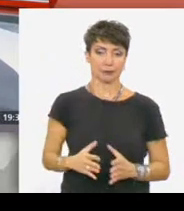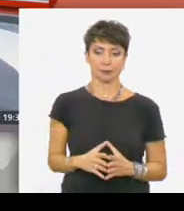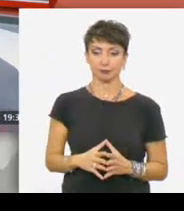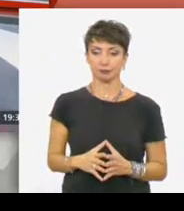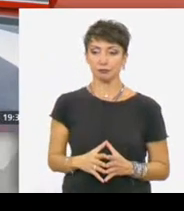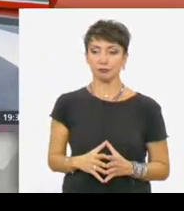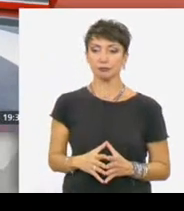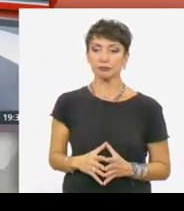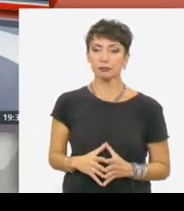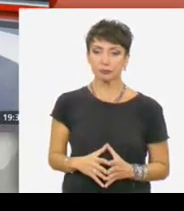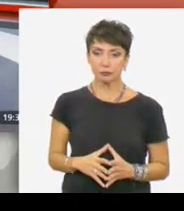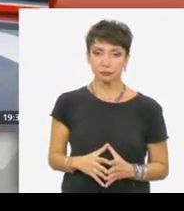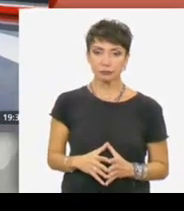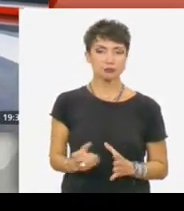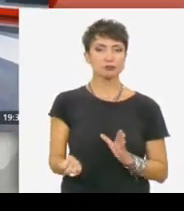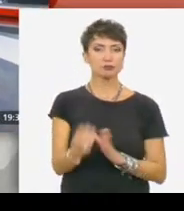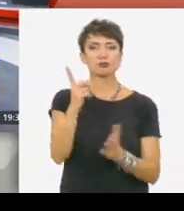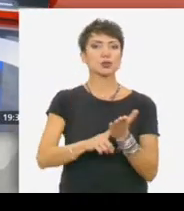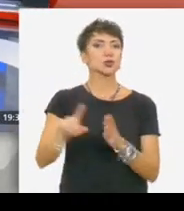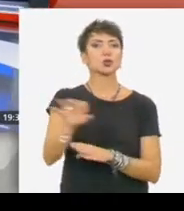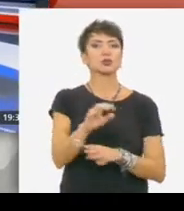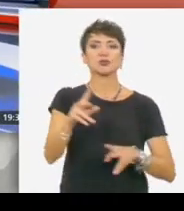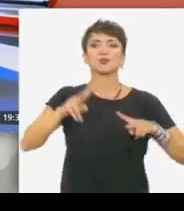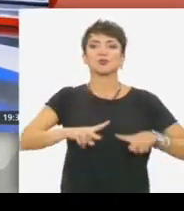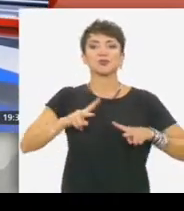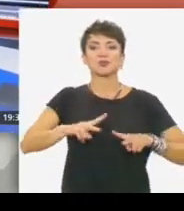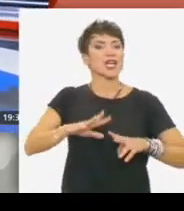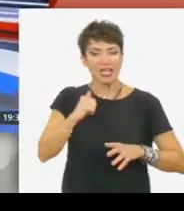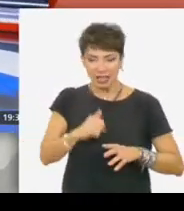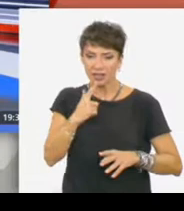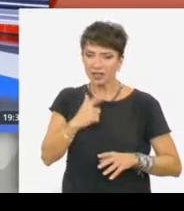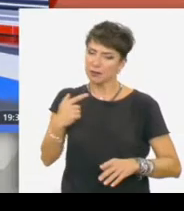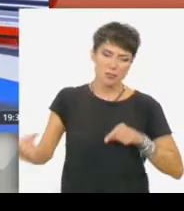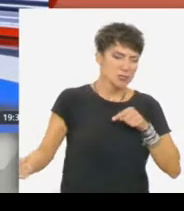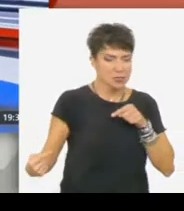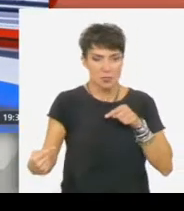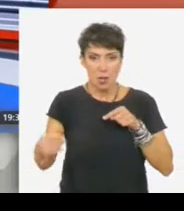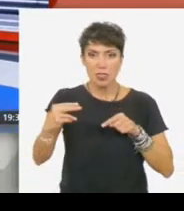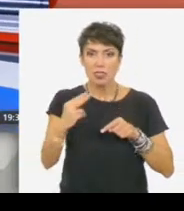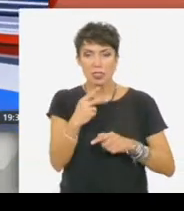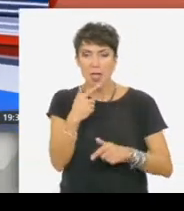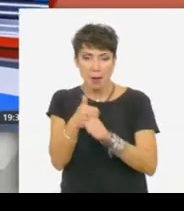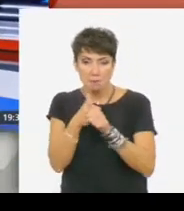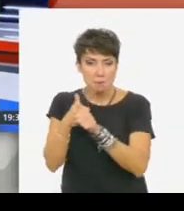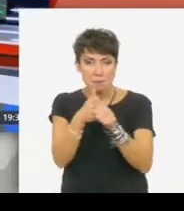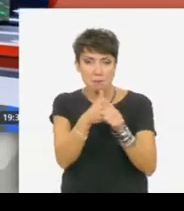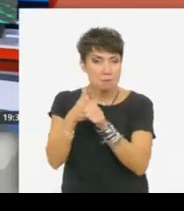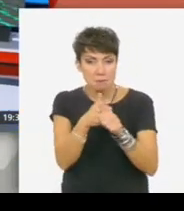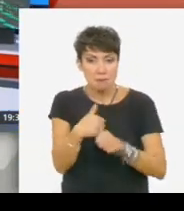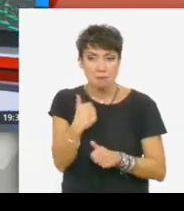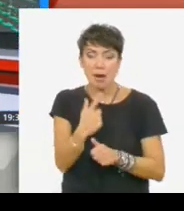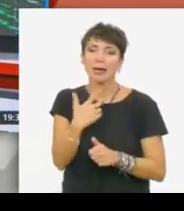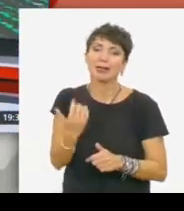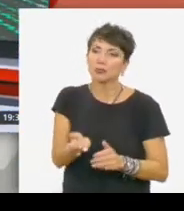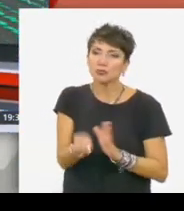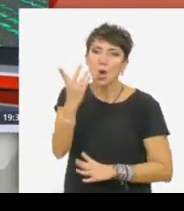Στοντρή αντιπαράθεση προκαλεί το νομοσχέδιο της κυβέρνησης για τις παρακολουθήσεις. Ο κυβερνητικός εκπρόσωπος είπε ότι ο νέος νόμος είναι μια αναγνώριση των αστοχιών που προέκυψαν.